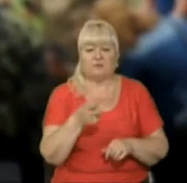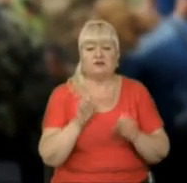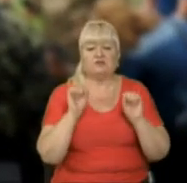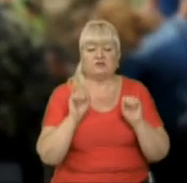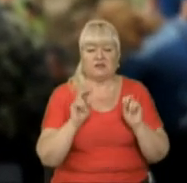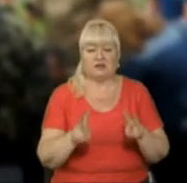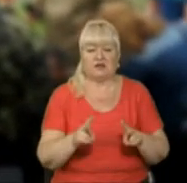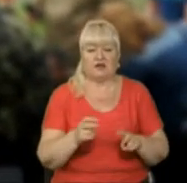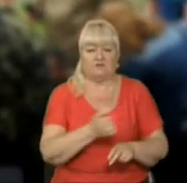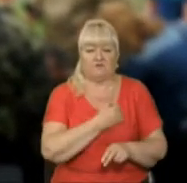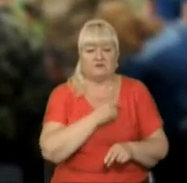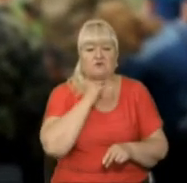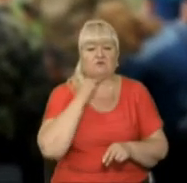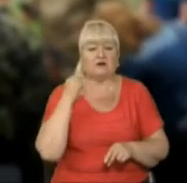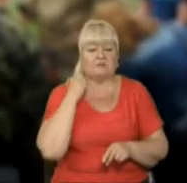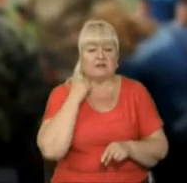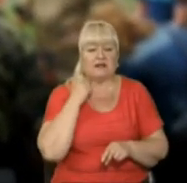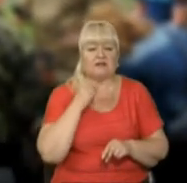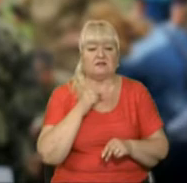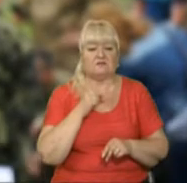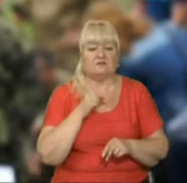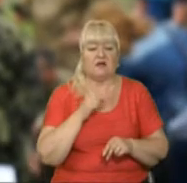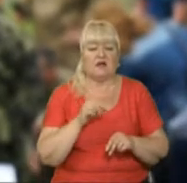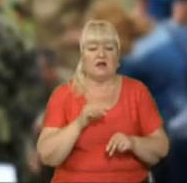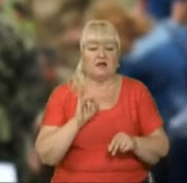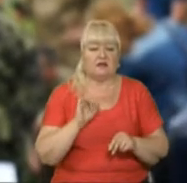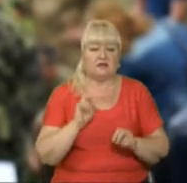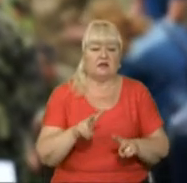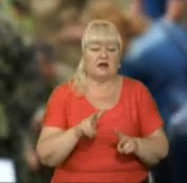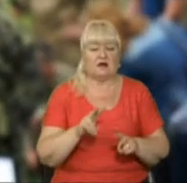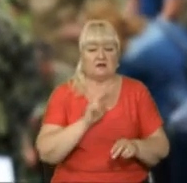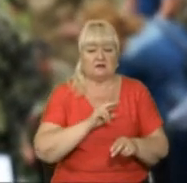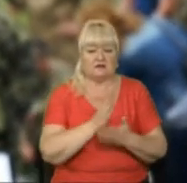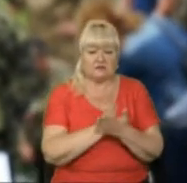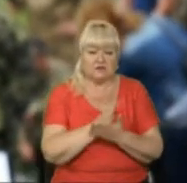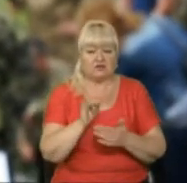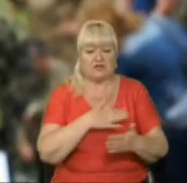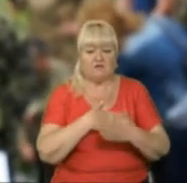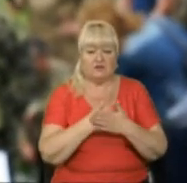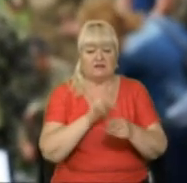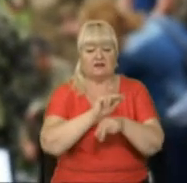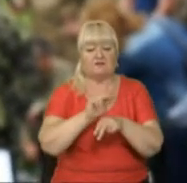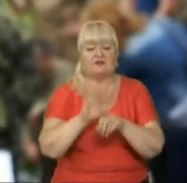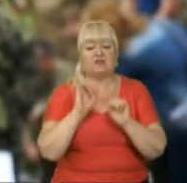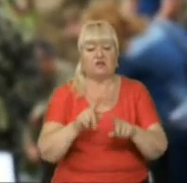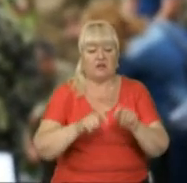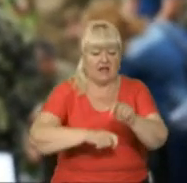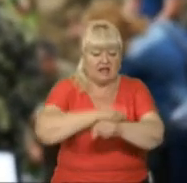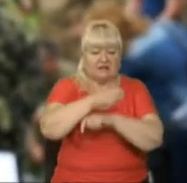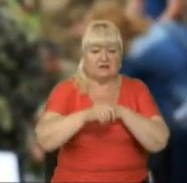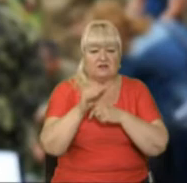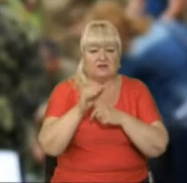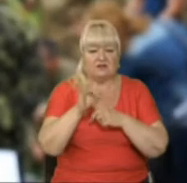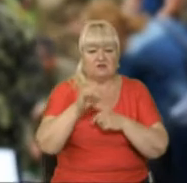військових капеланів, священиків, як штатних, так і волонтерів, навчають, як накладати джгут, як зупинити